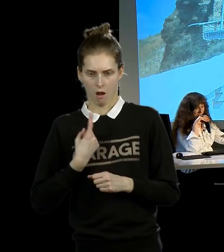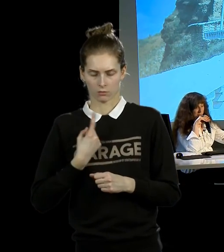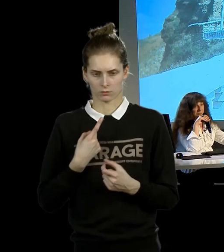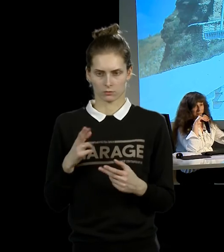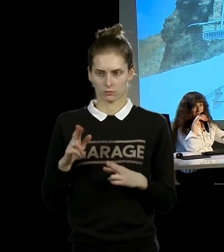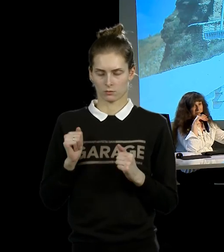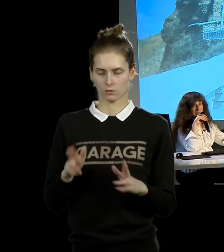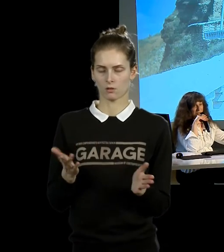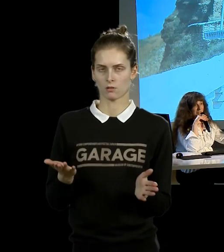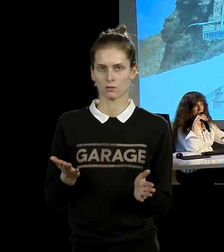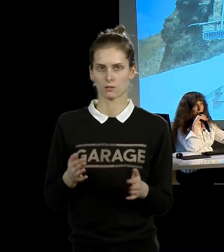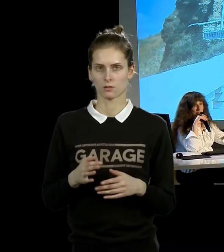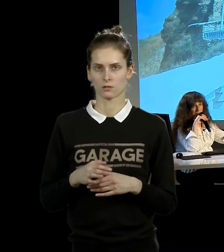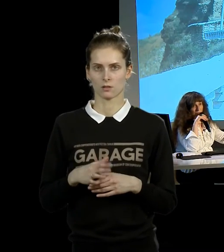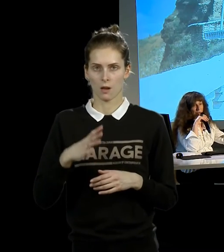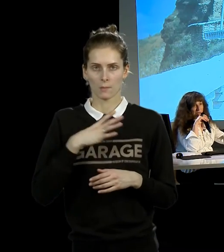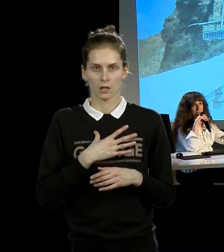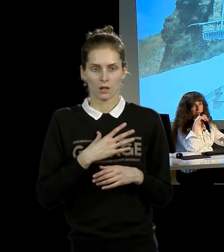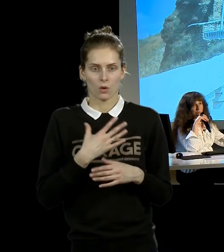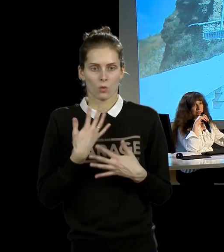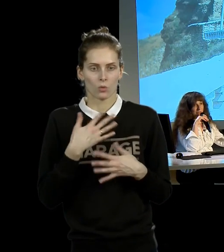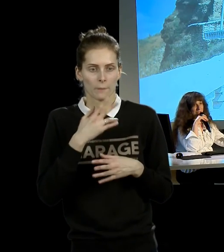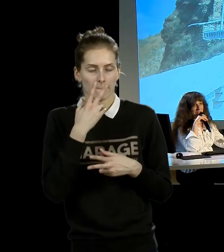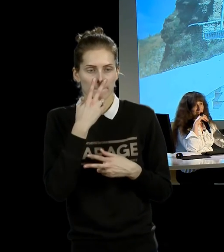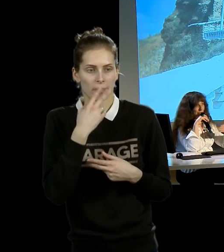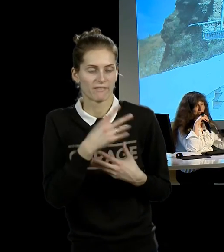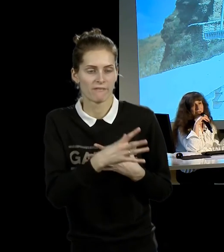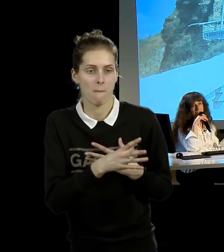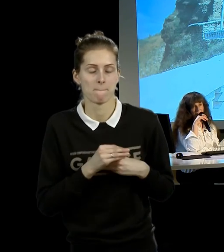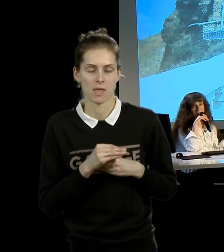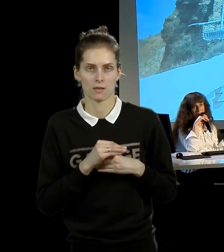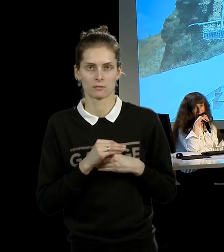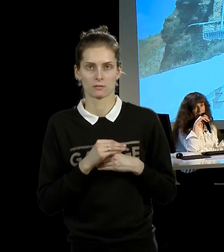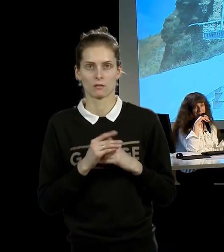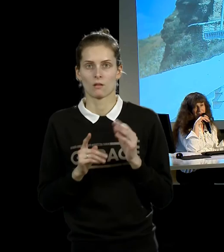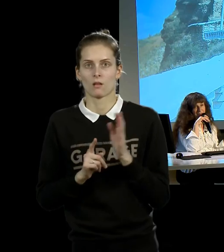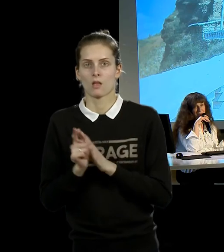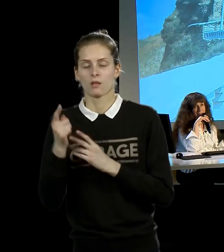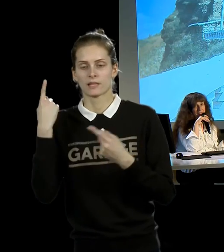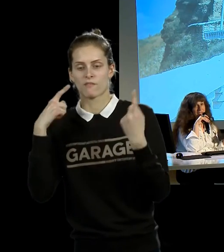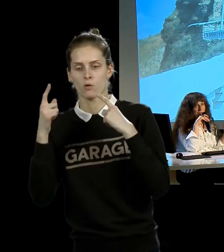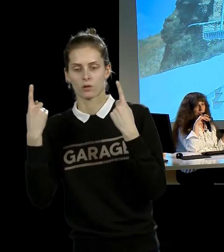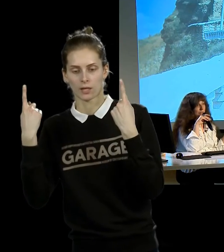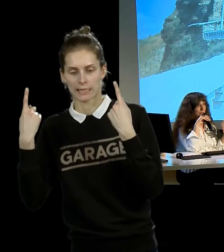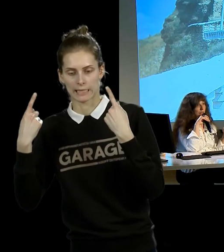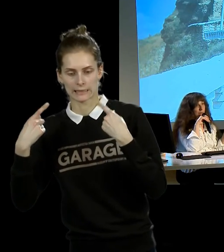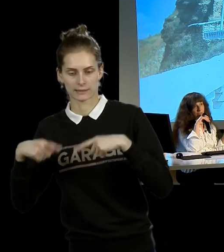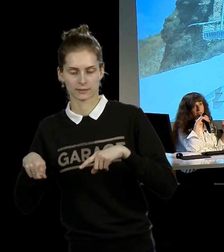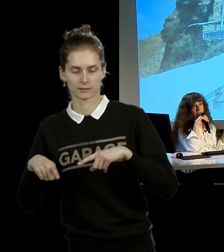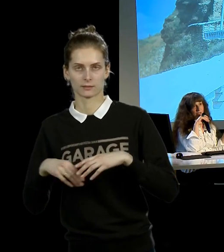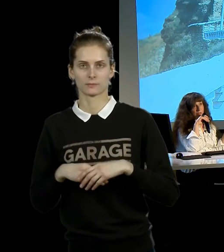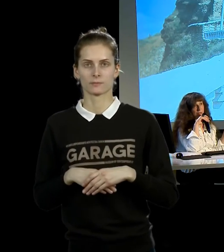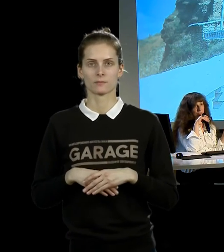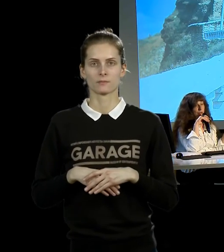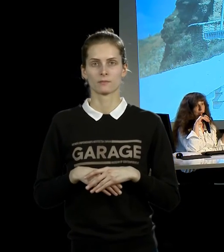Они были заточены по тому, чтобы делать перформансы вместе. Дальше у каждого начинается творческий кризис. И более того, там